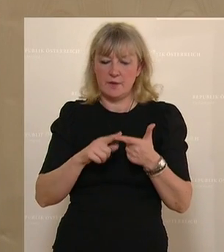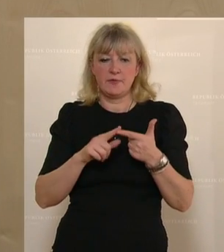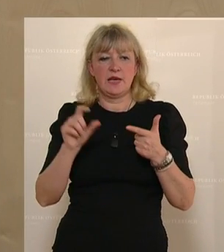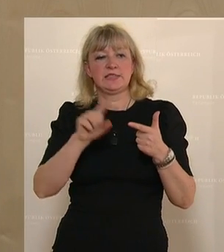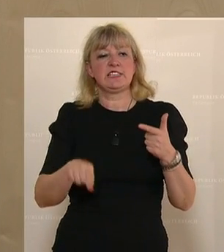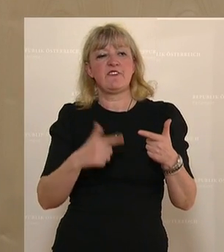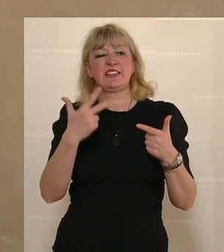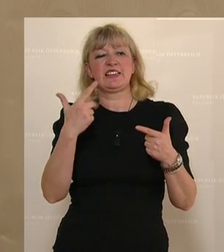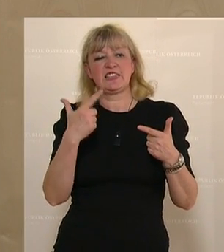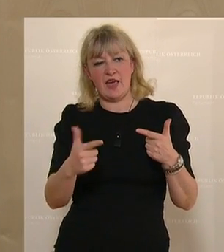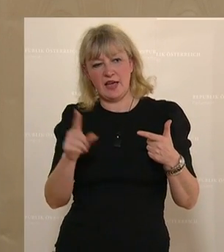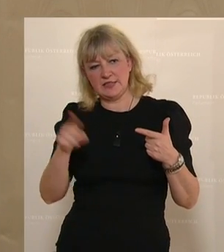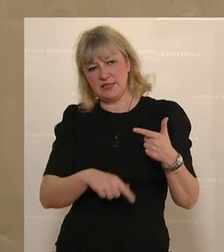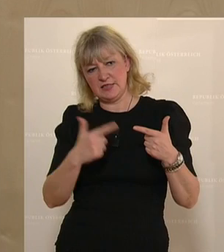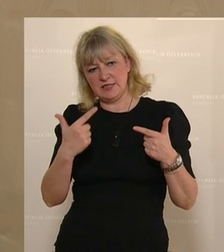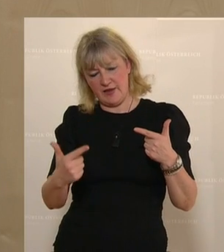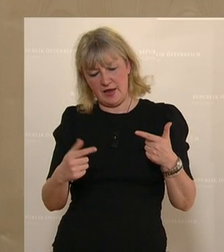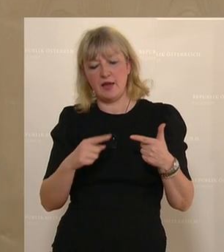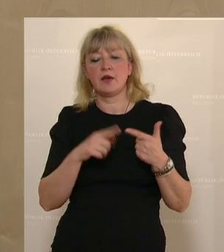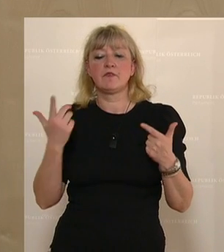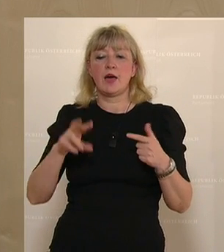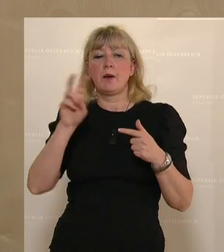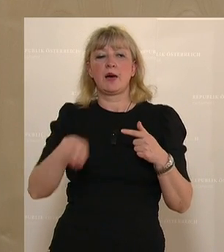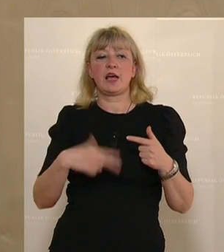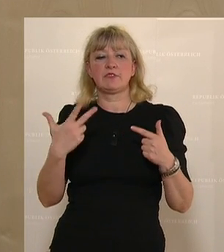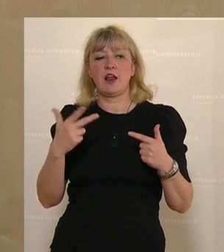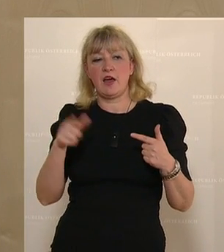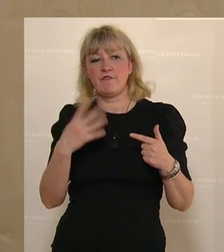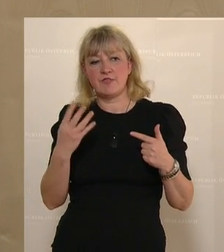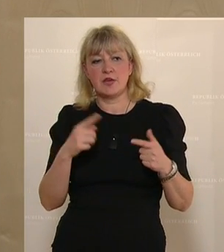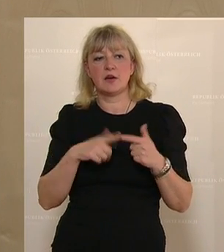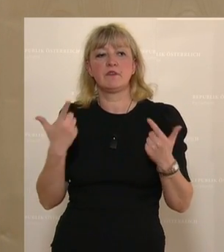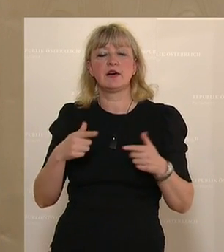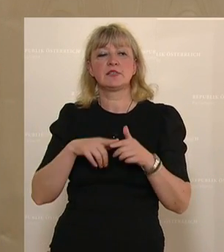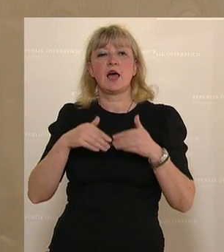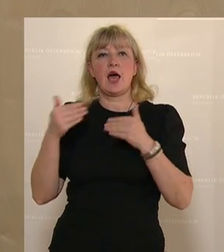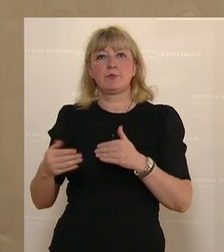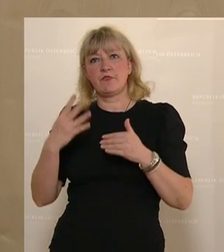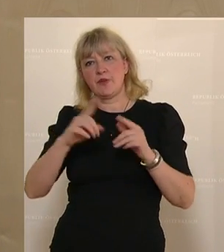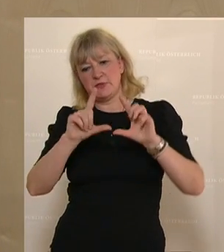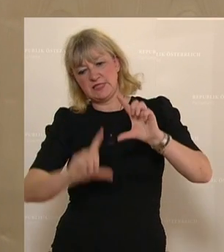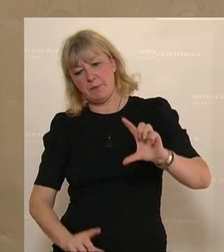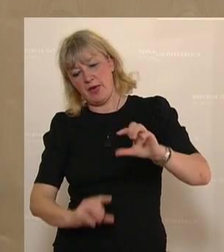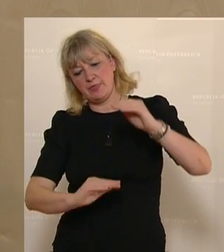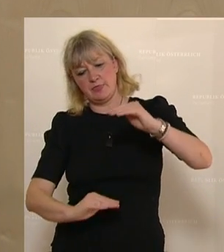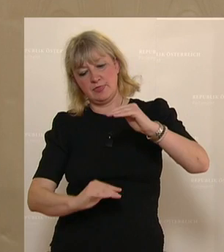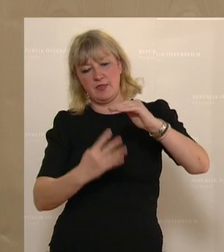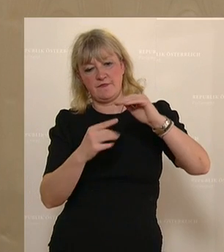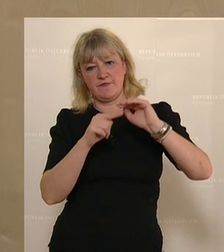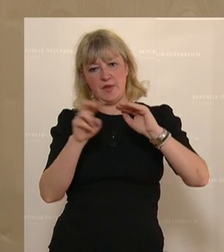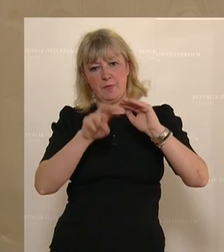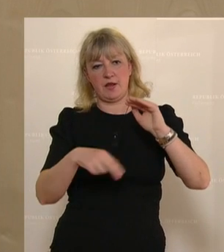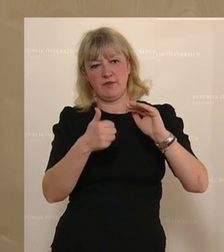Die Ziffer 3 bis Herr Z2 lautet. 3, Paragraf 4 werden folgend Absatz 4 bis 7 angefügt. 4,